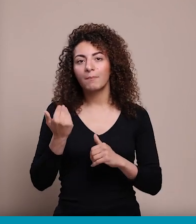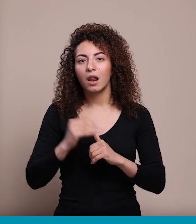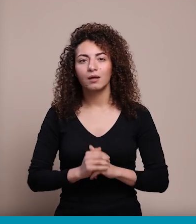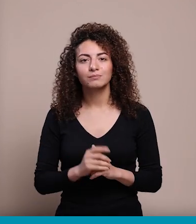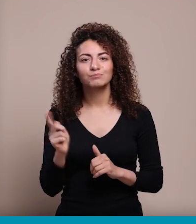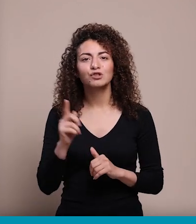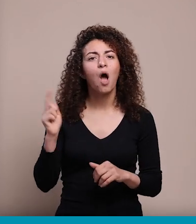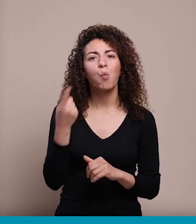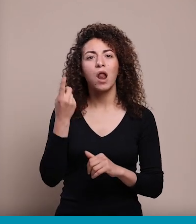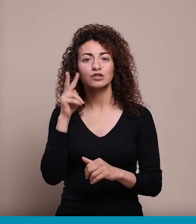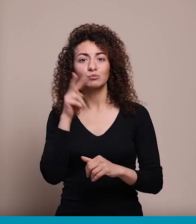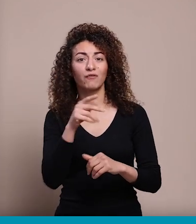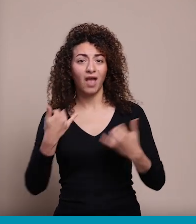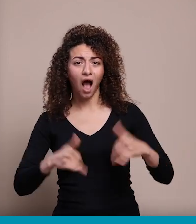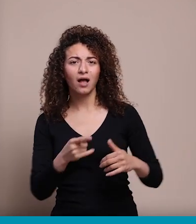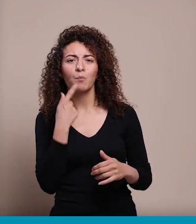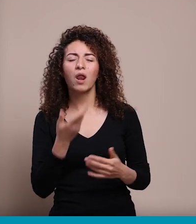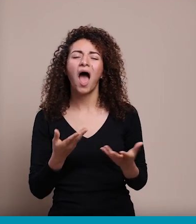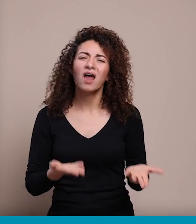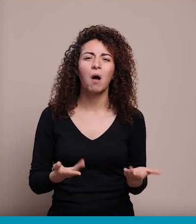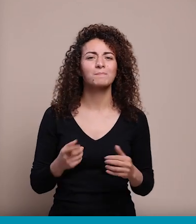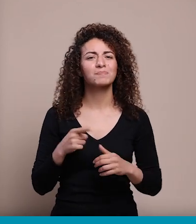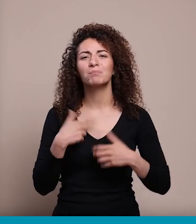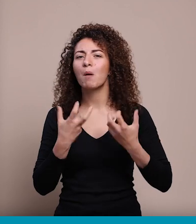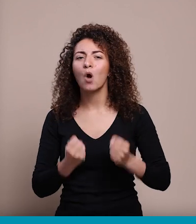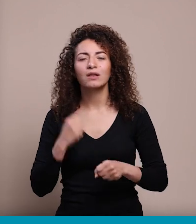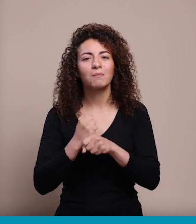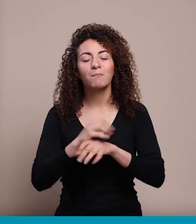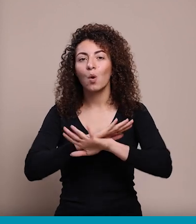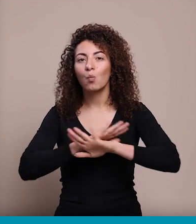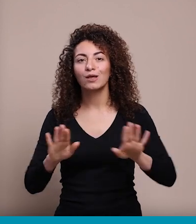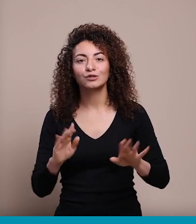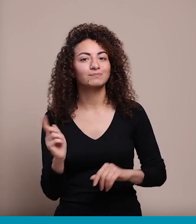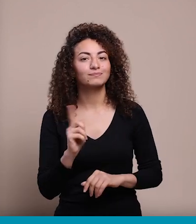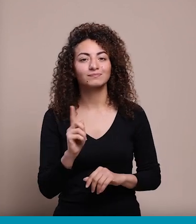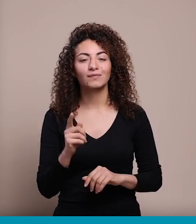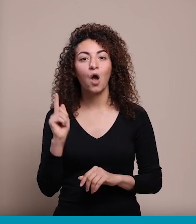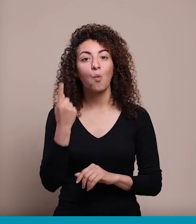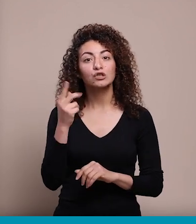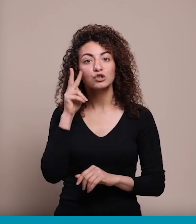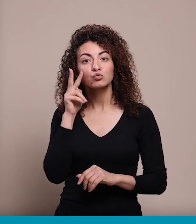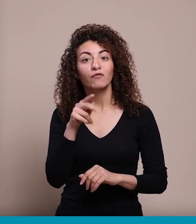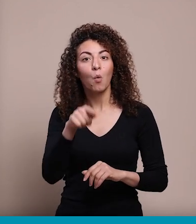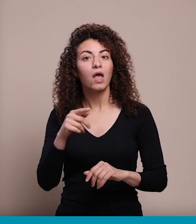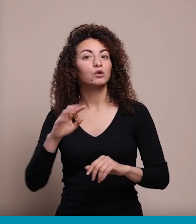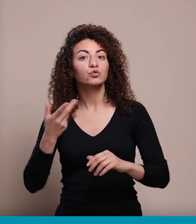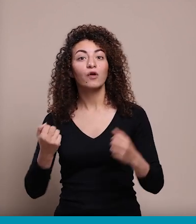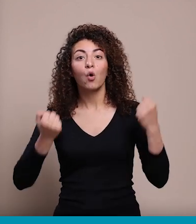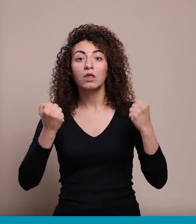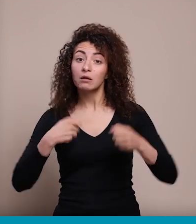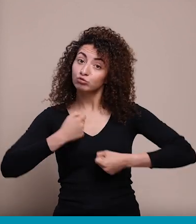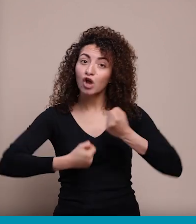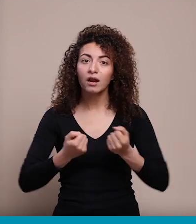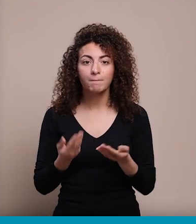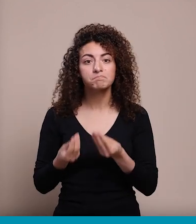كفيف مش دغري إنه إي حرام ما بيقدر يعمل هيكي يعني يفكروا وتفكروا إنه قدراته محدودة